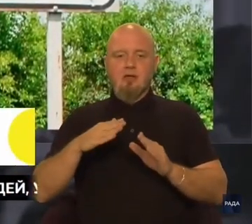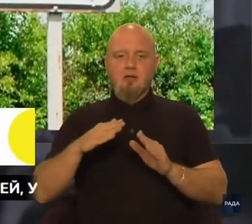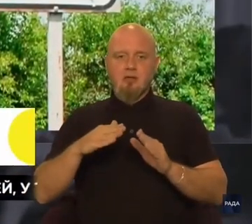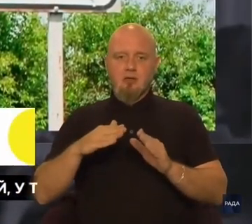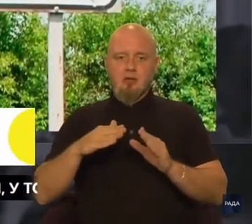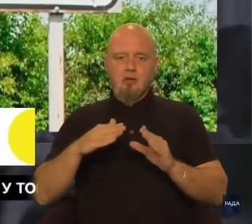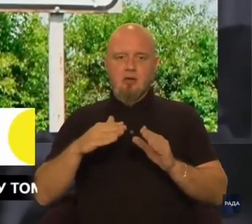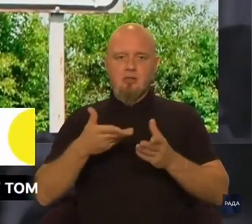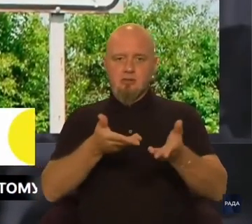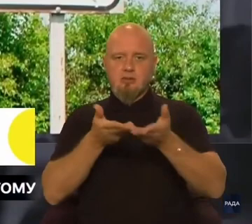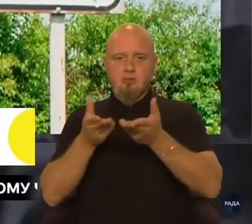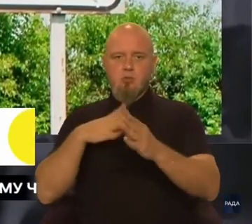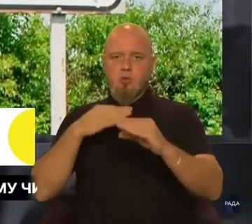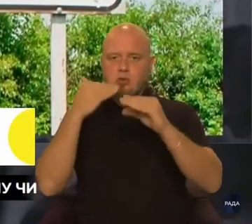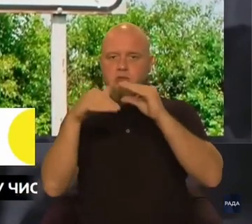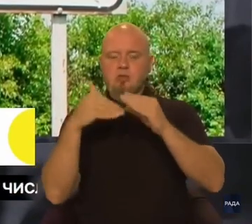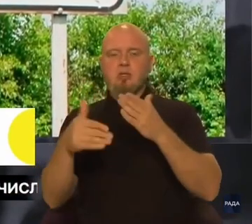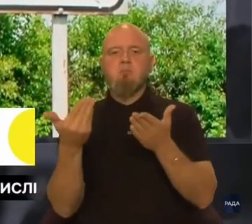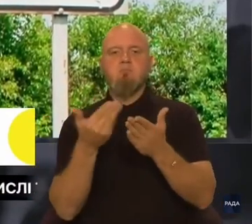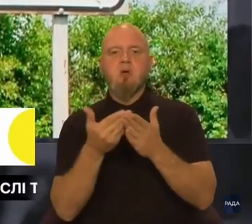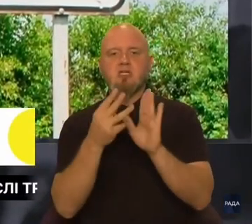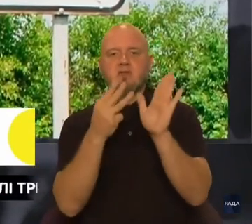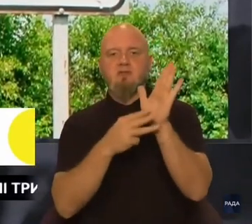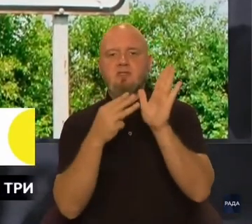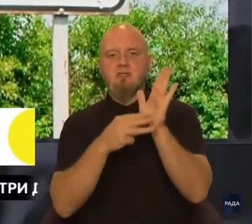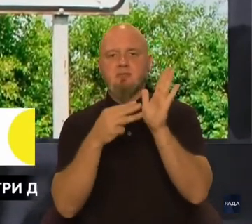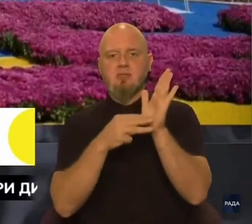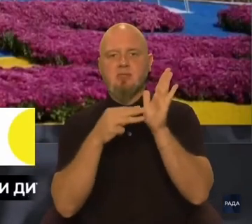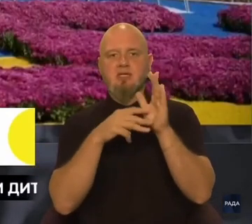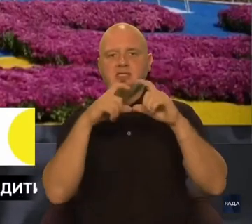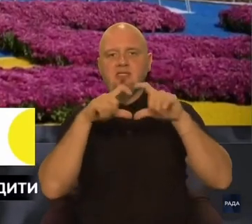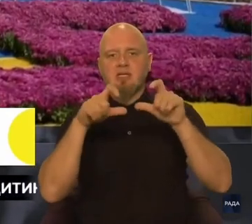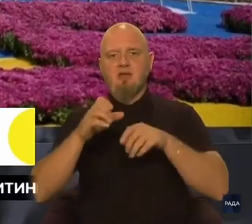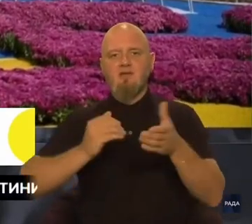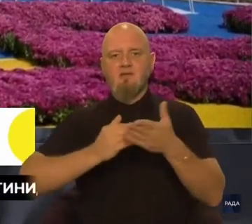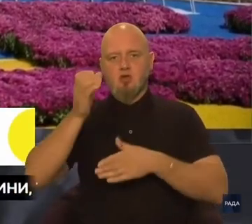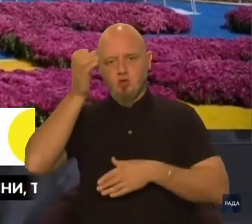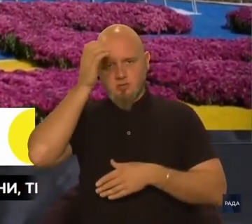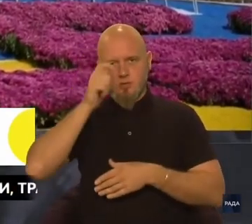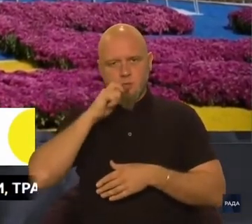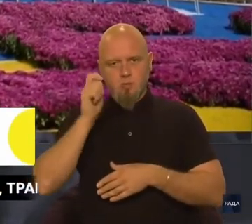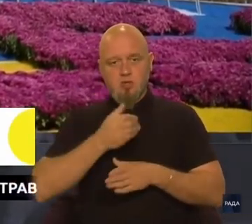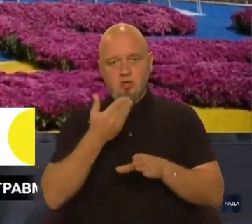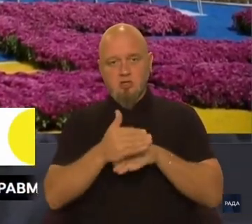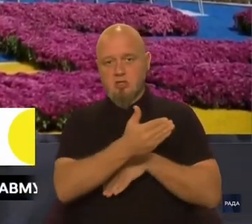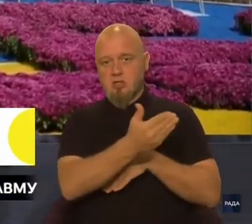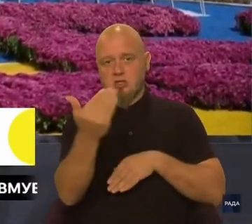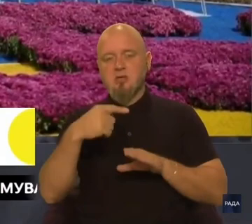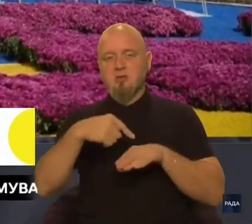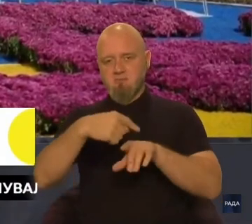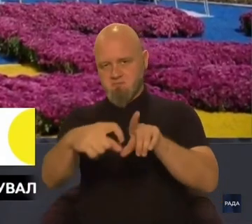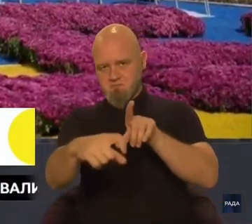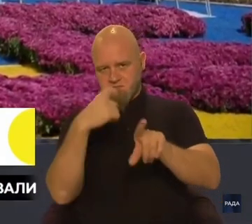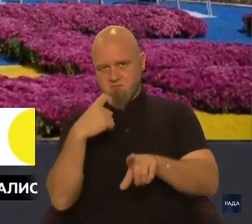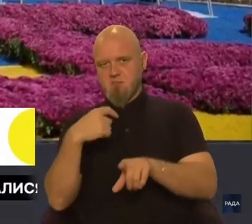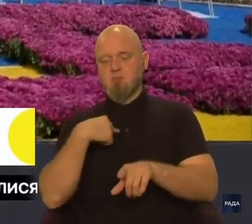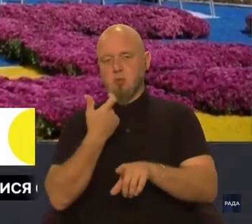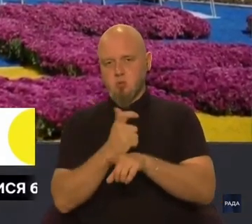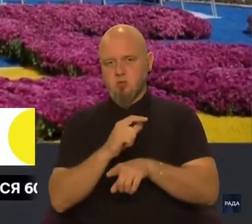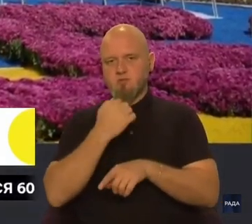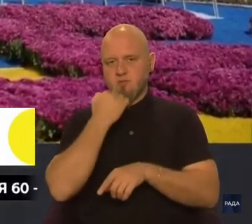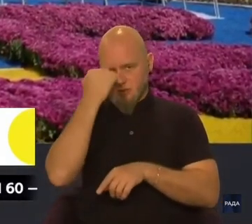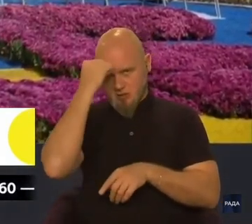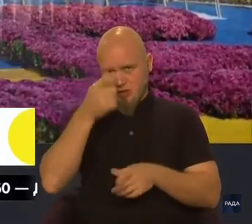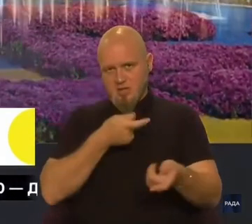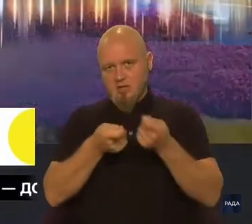майже 80 закладів вищої освіти України. Частина із них відгукнулася. Ми дуже вдячні